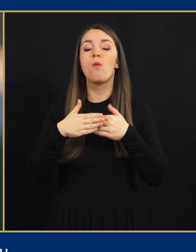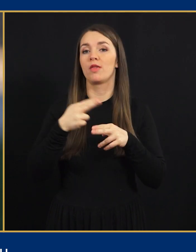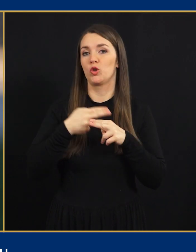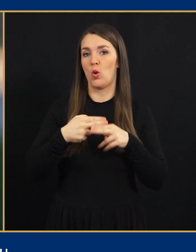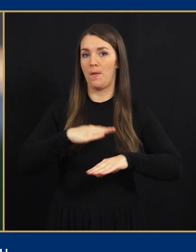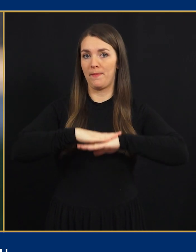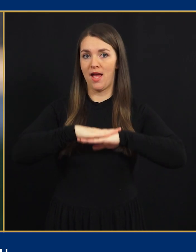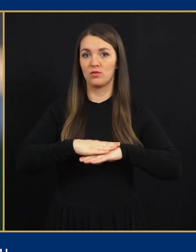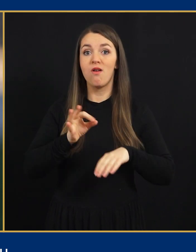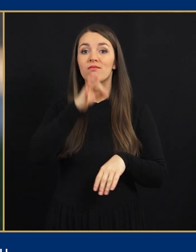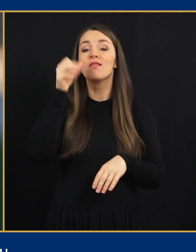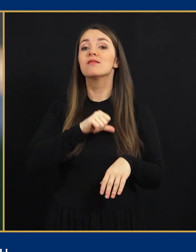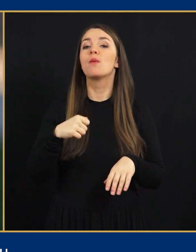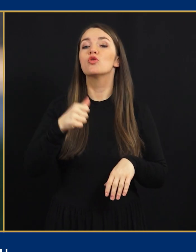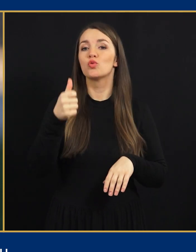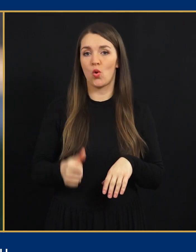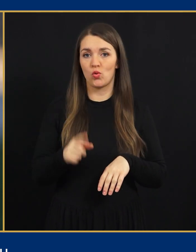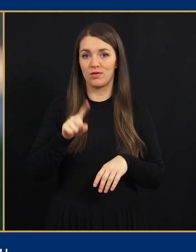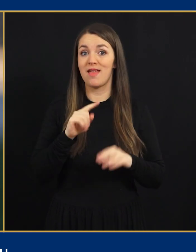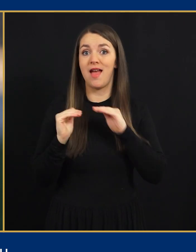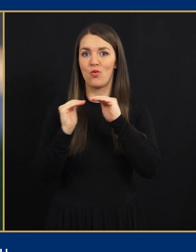Dnev v samostojnosti